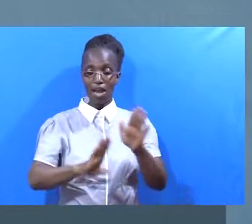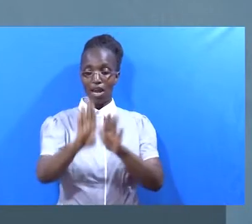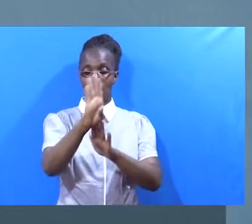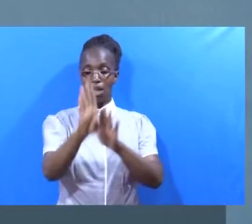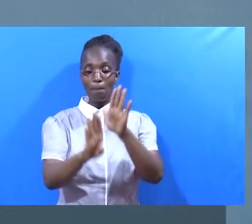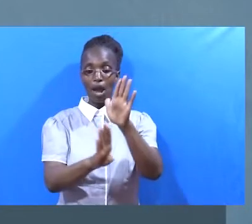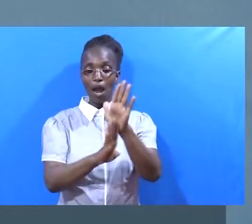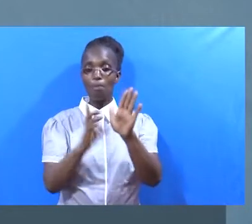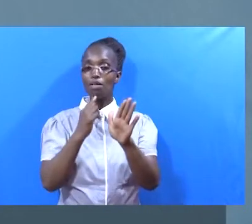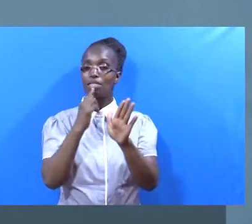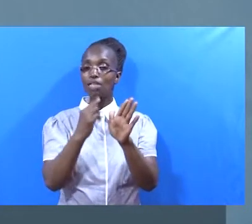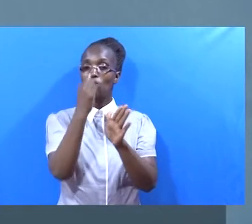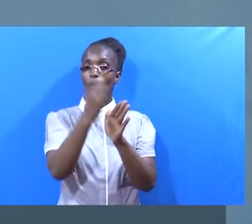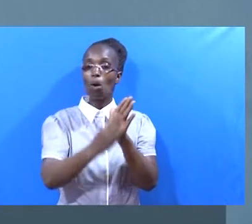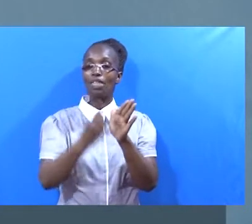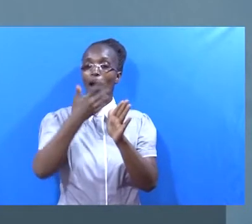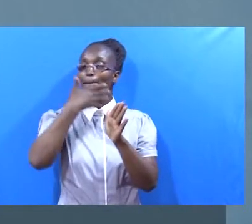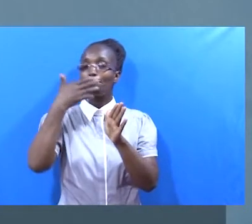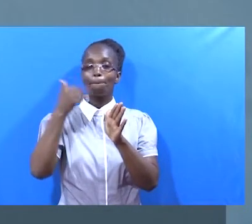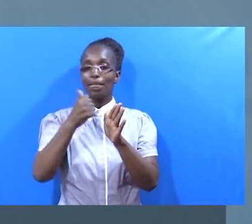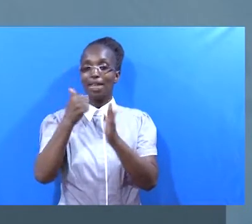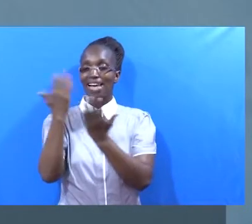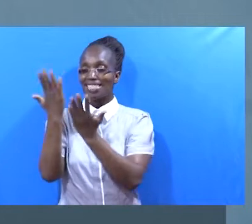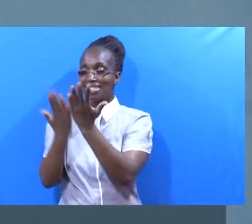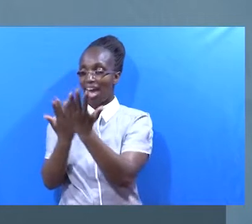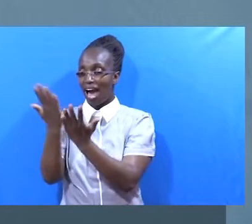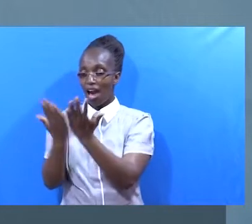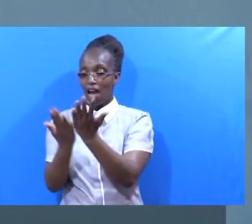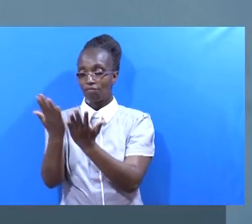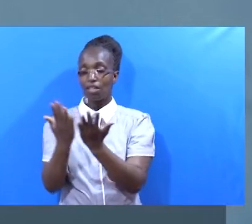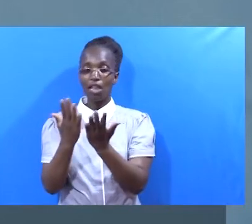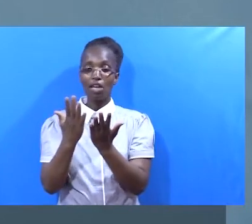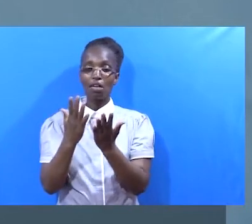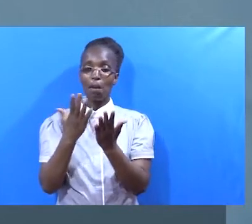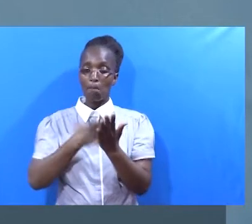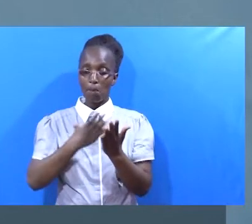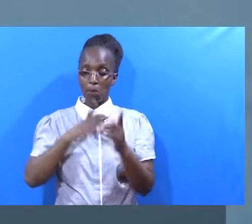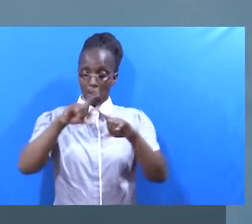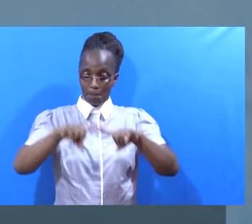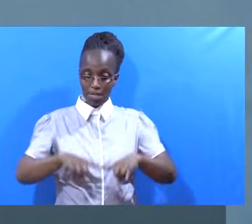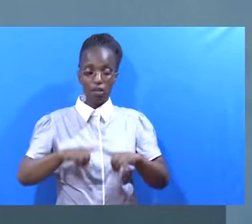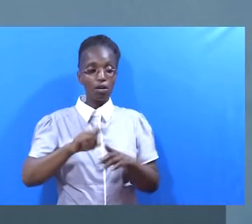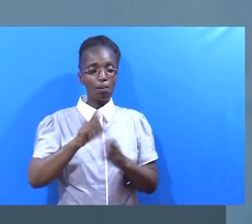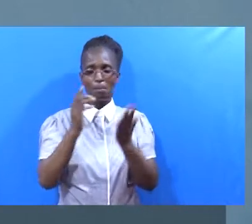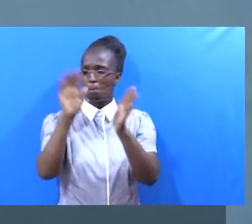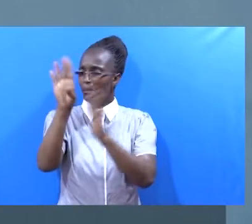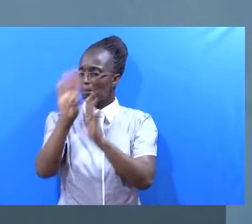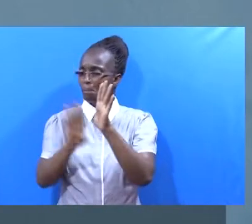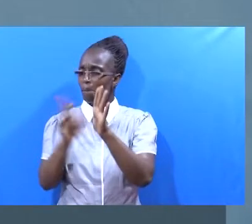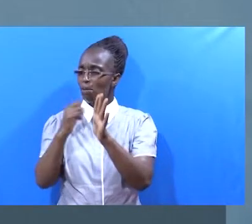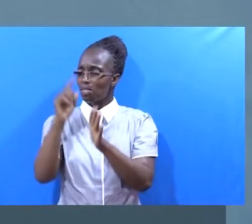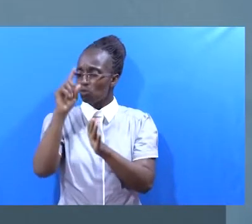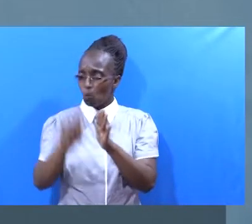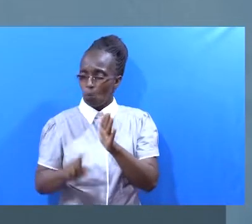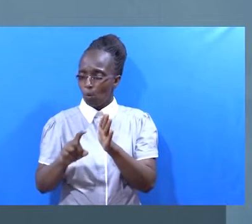Nyeri kutumika kuliko kutumikiwa Bibide nasema ya kwamba Tunapaswa kuwa